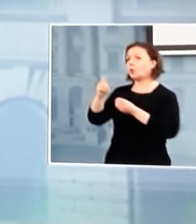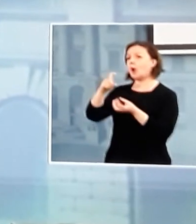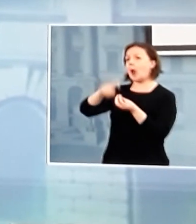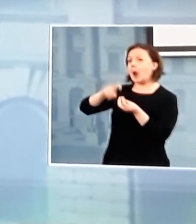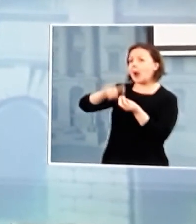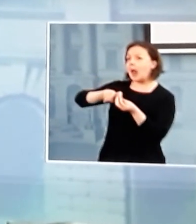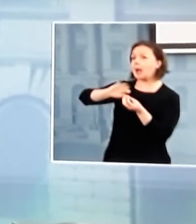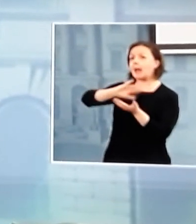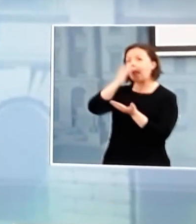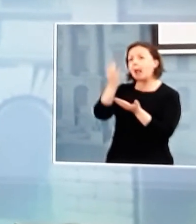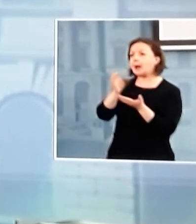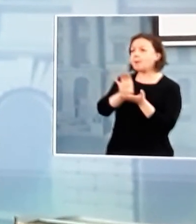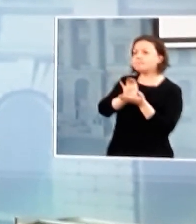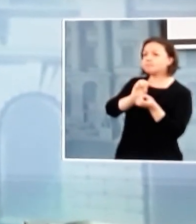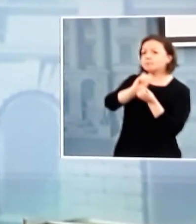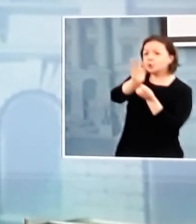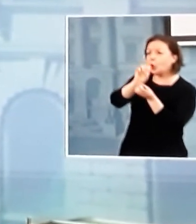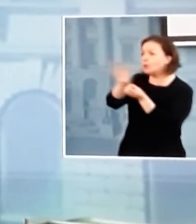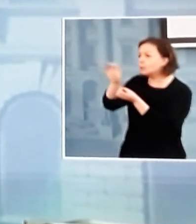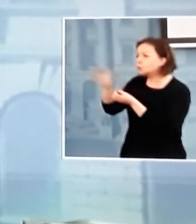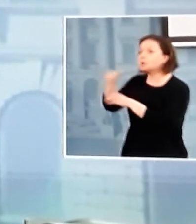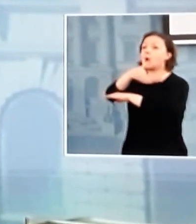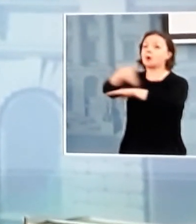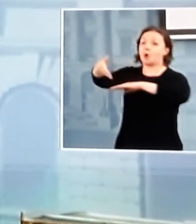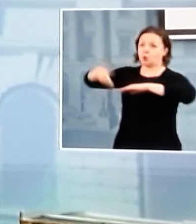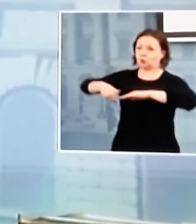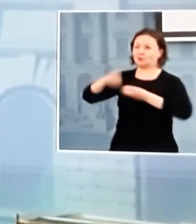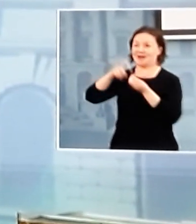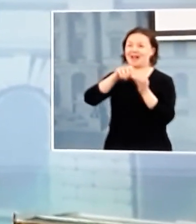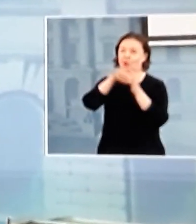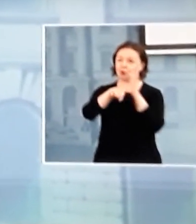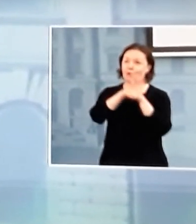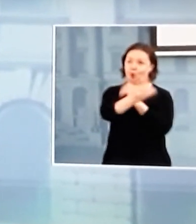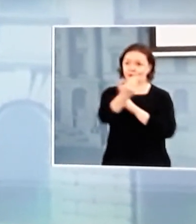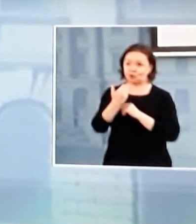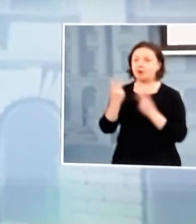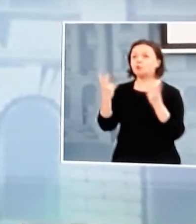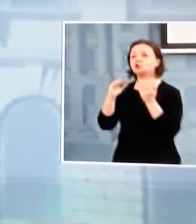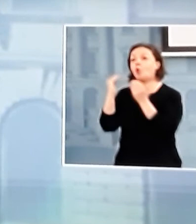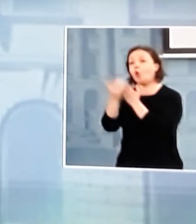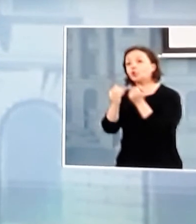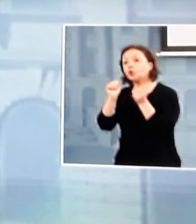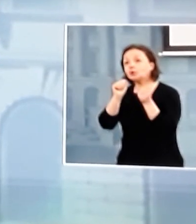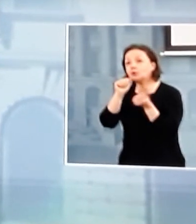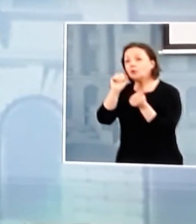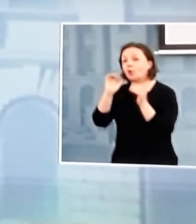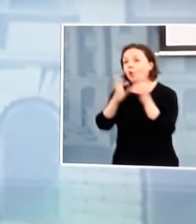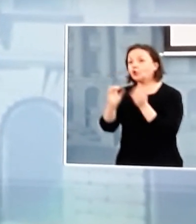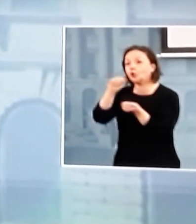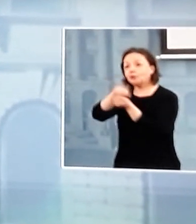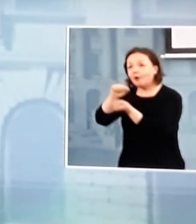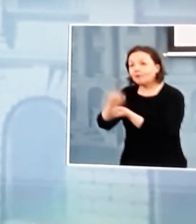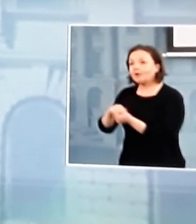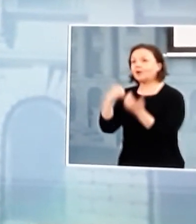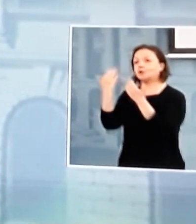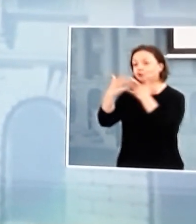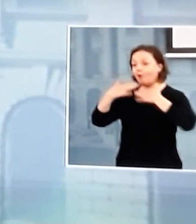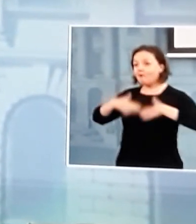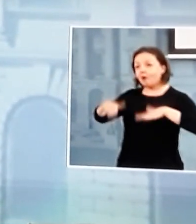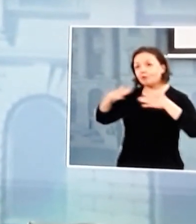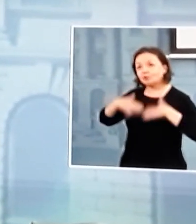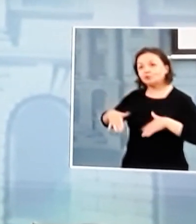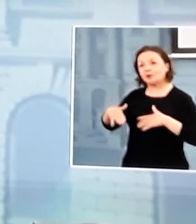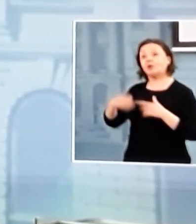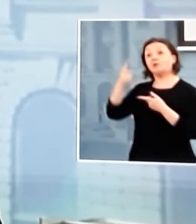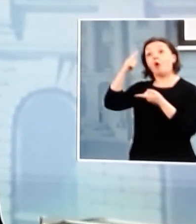lääketukuista. Ja lisäksi tämä koskee hoitotarvikkeita ja suojavarusteita, joiden osalta voi olla